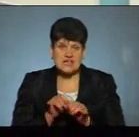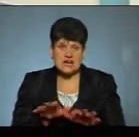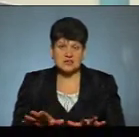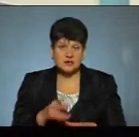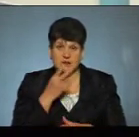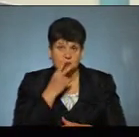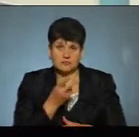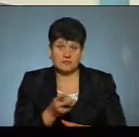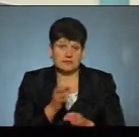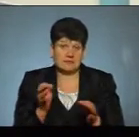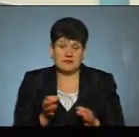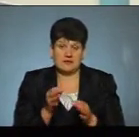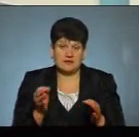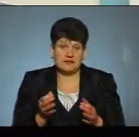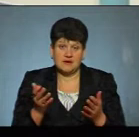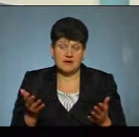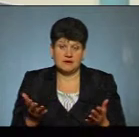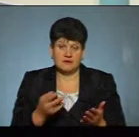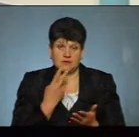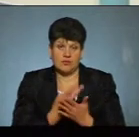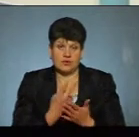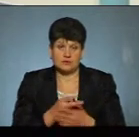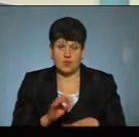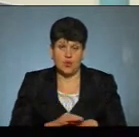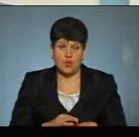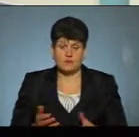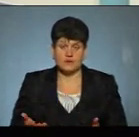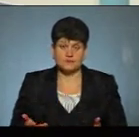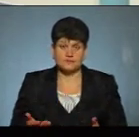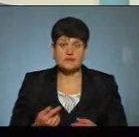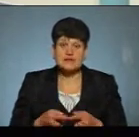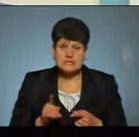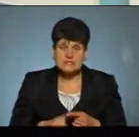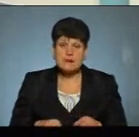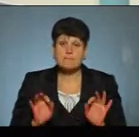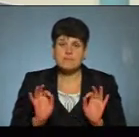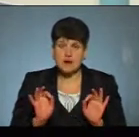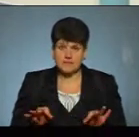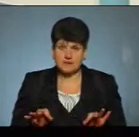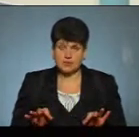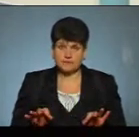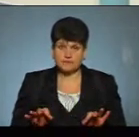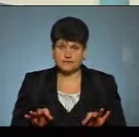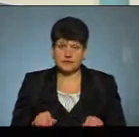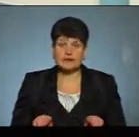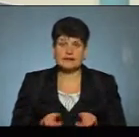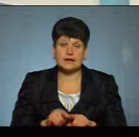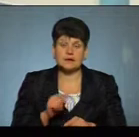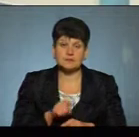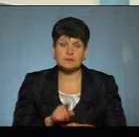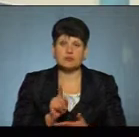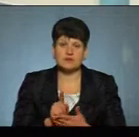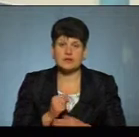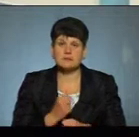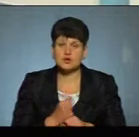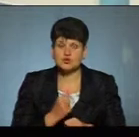ніяких виявів хвороби. Це правильно і так ми повинні працювати.